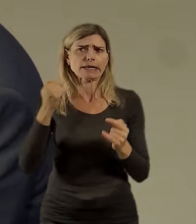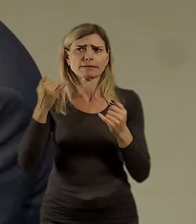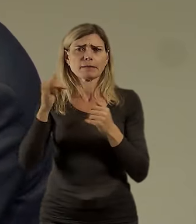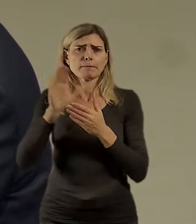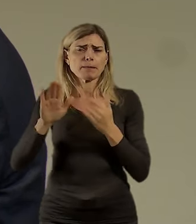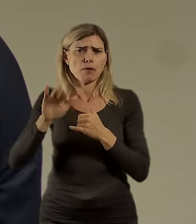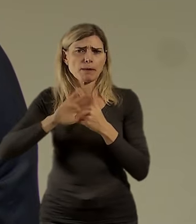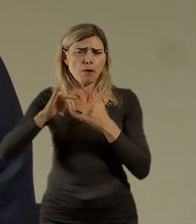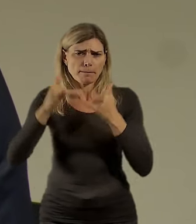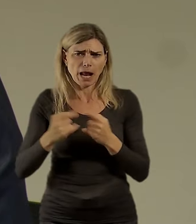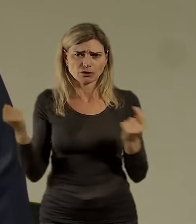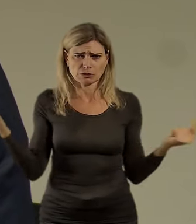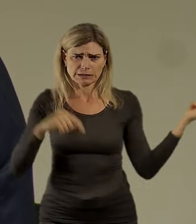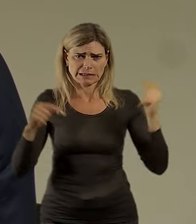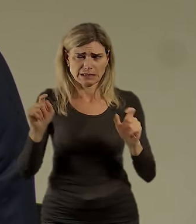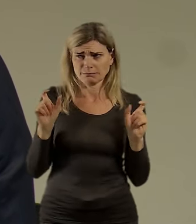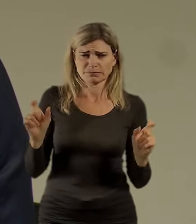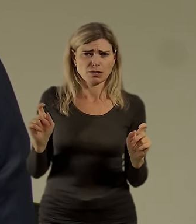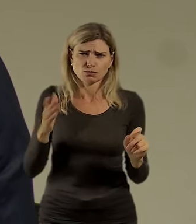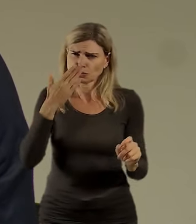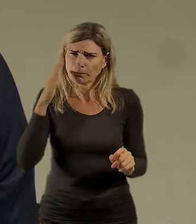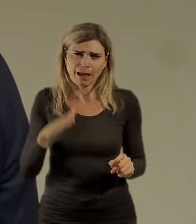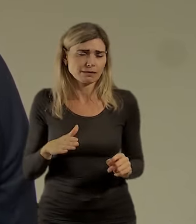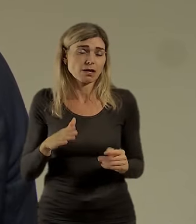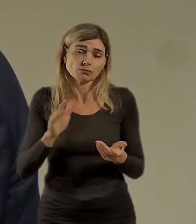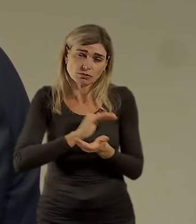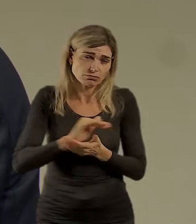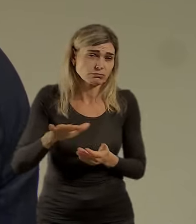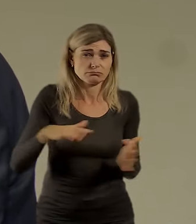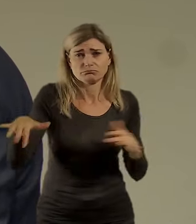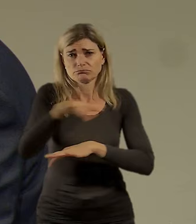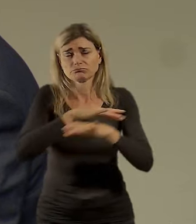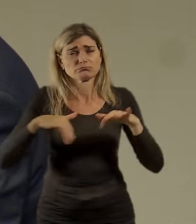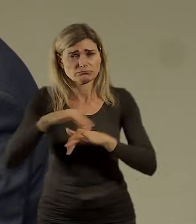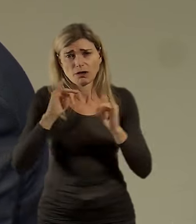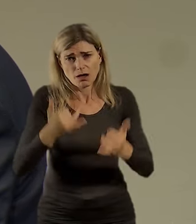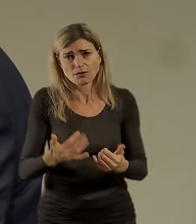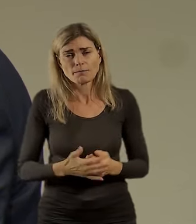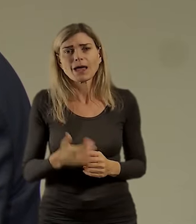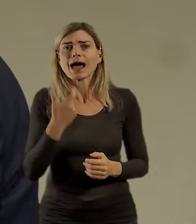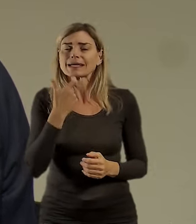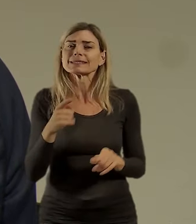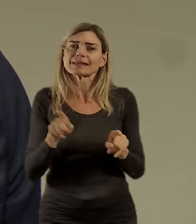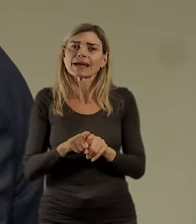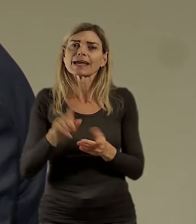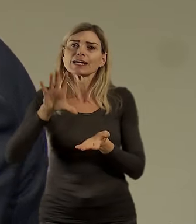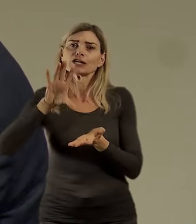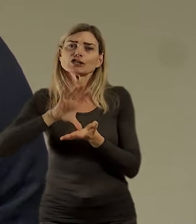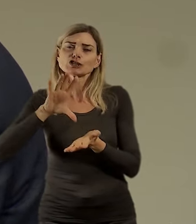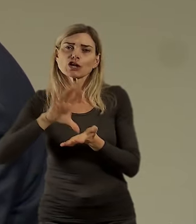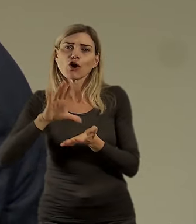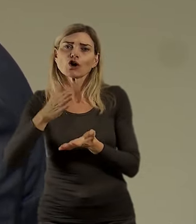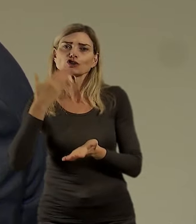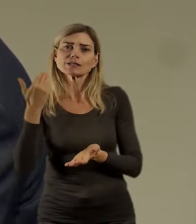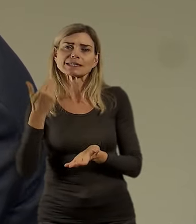špatný signál. A samozřejmě bylo hrozně fajn, aby strašně dobrý střední školy byly i v tom středočeským kraji,